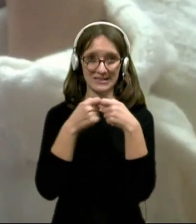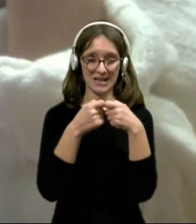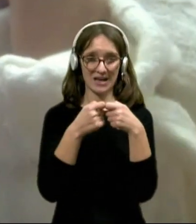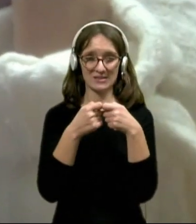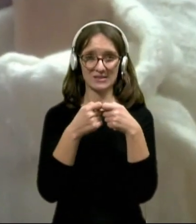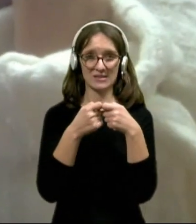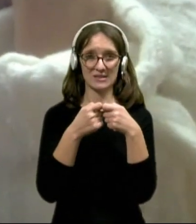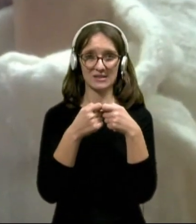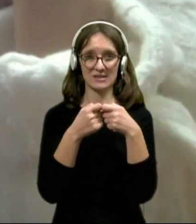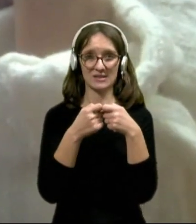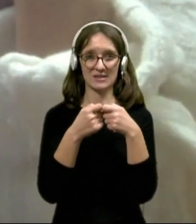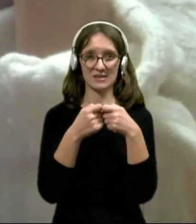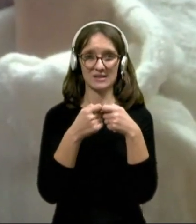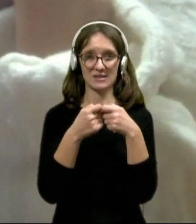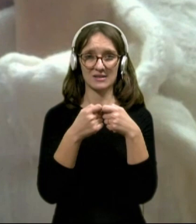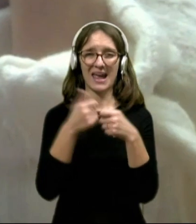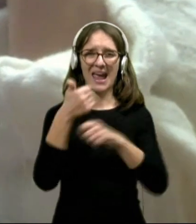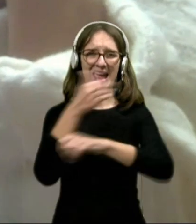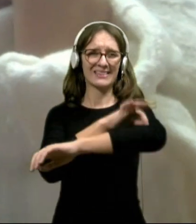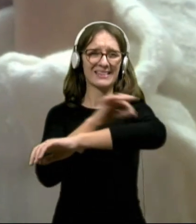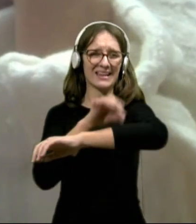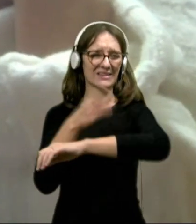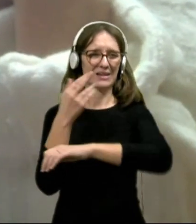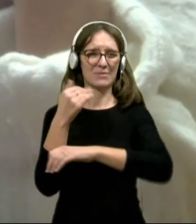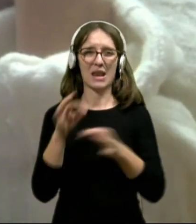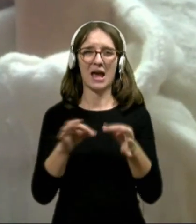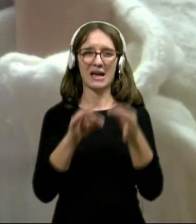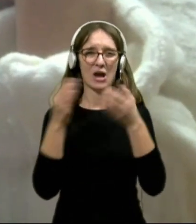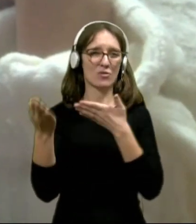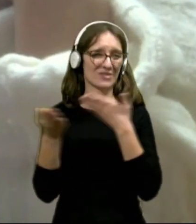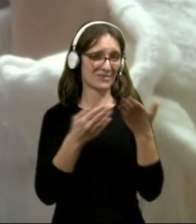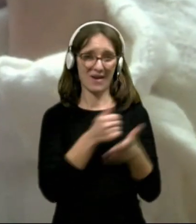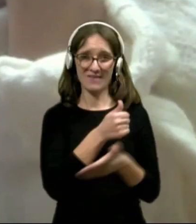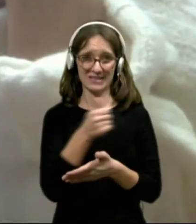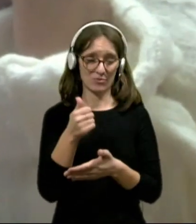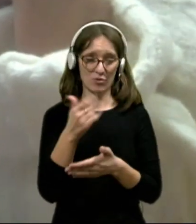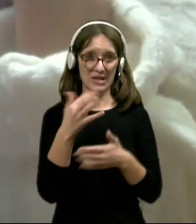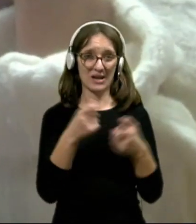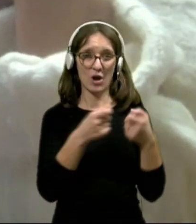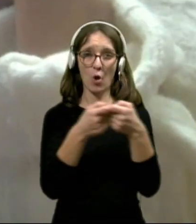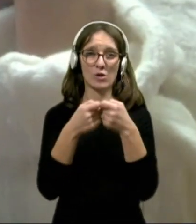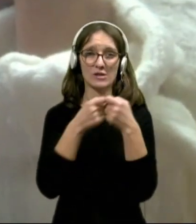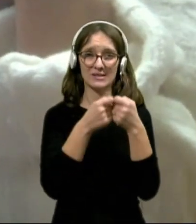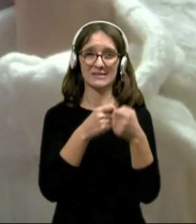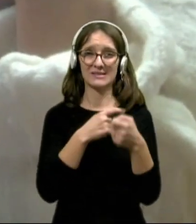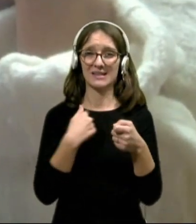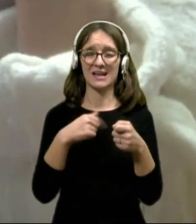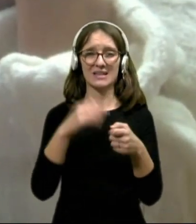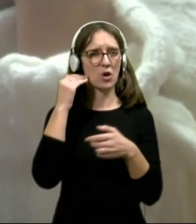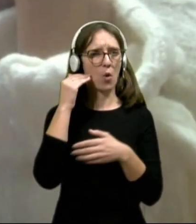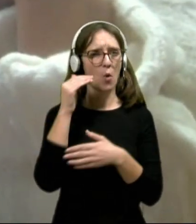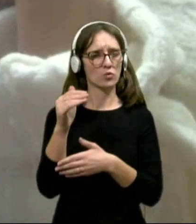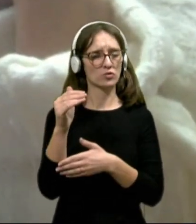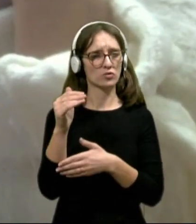je bila javna razprava. Nekaj organizacij se nas je osto